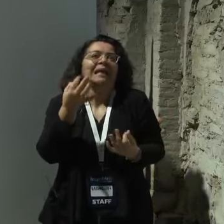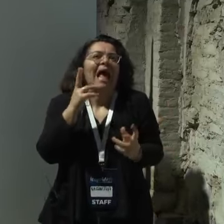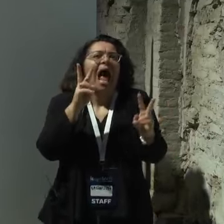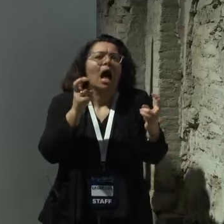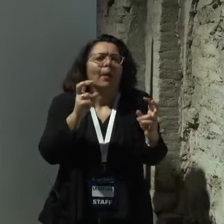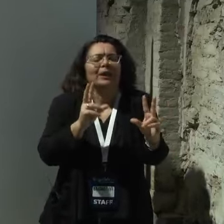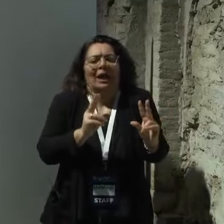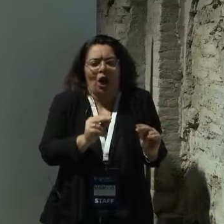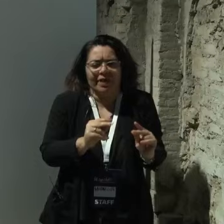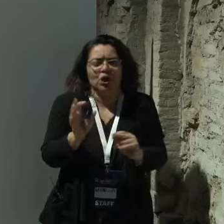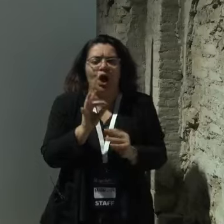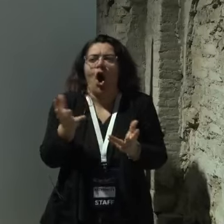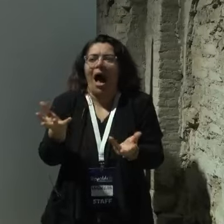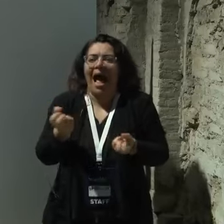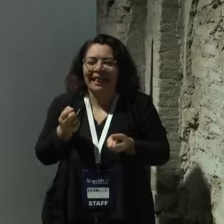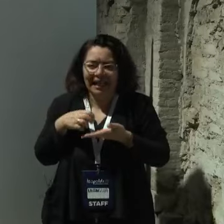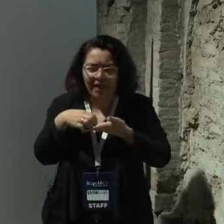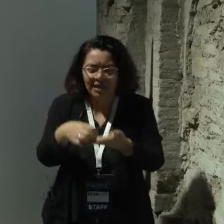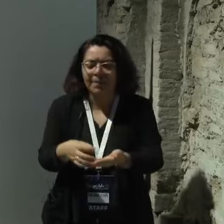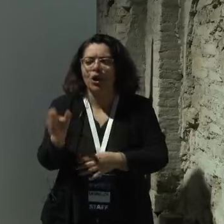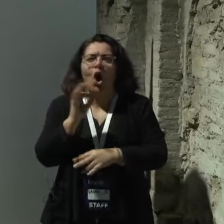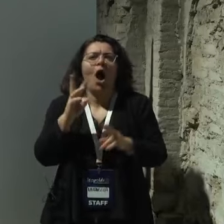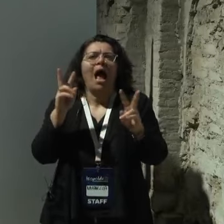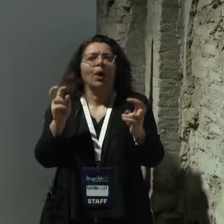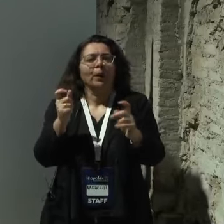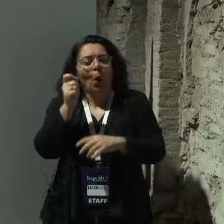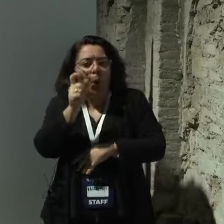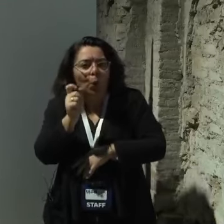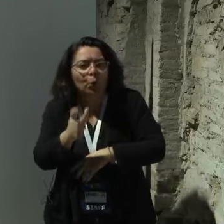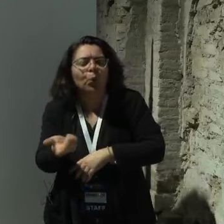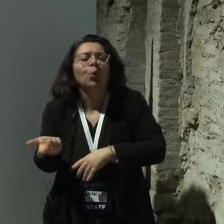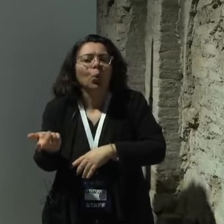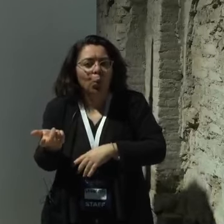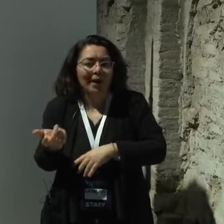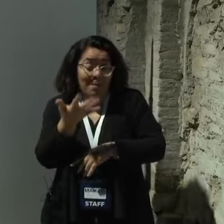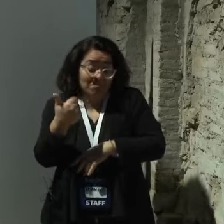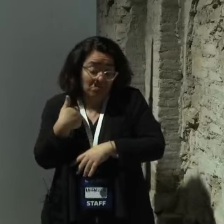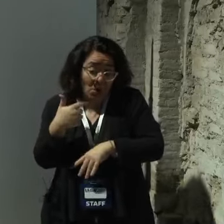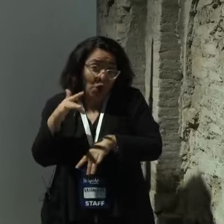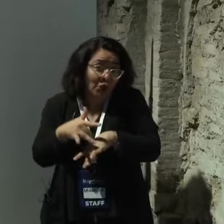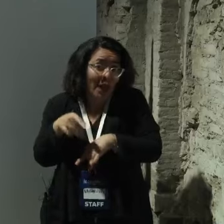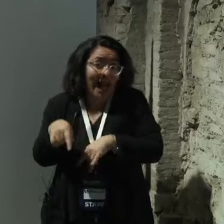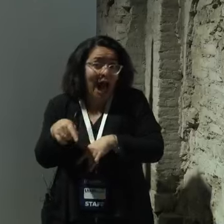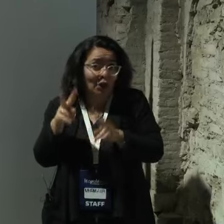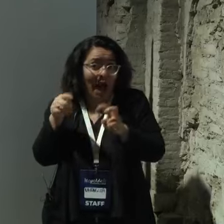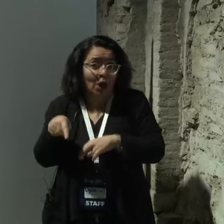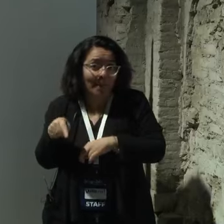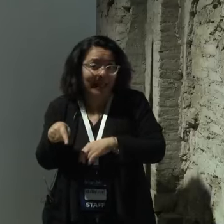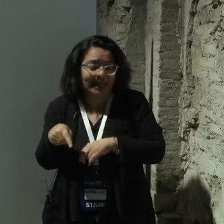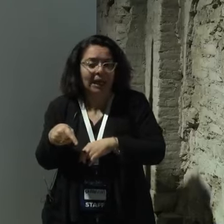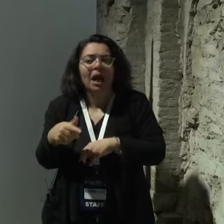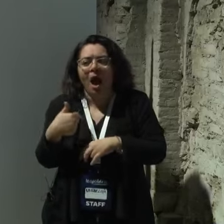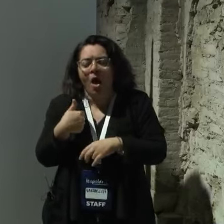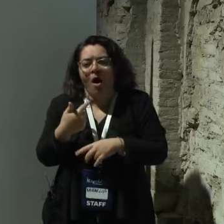attrazione di investimenti sia che si parli di cultura per esempio altro settore su cui mi capita di lavorare e su cui per esempio gli interventi fatti